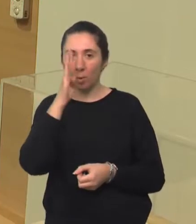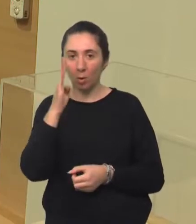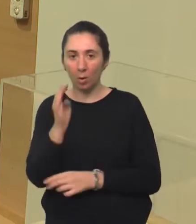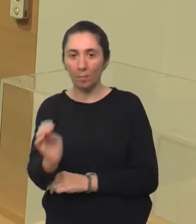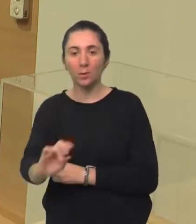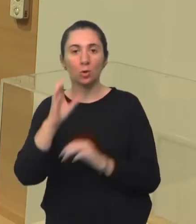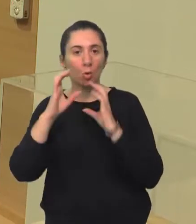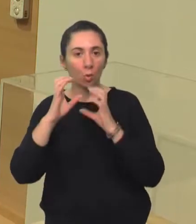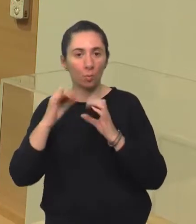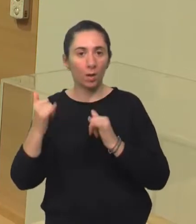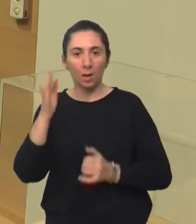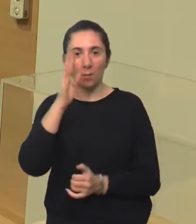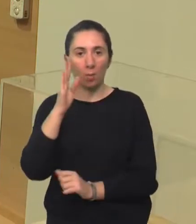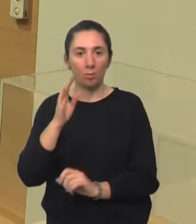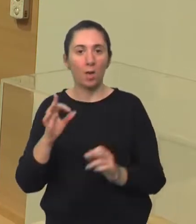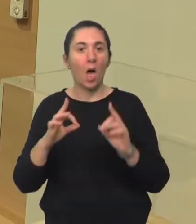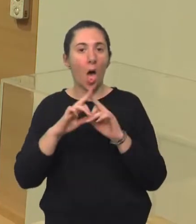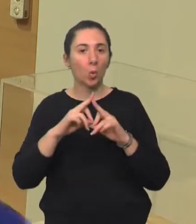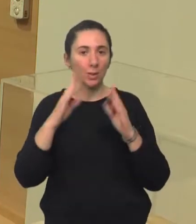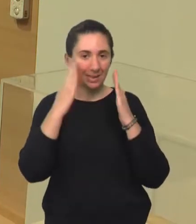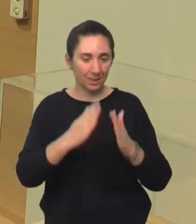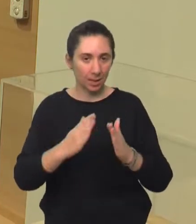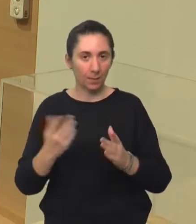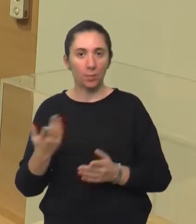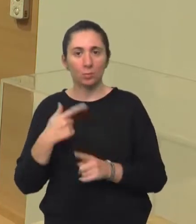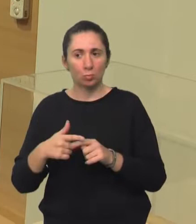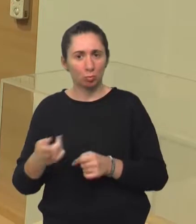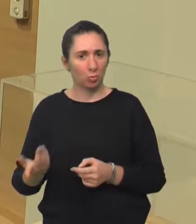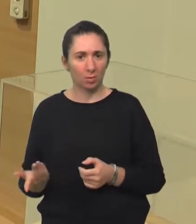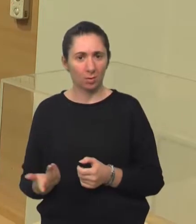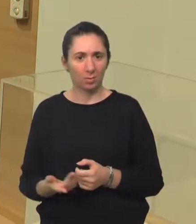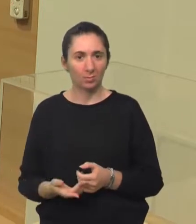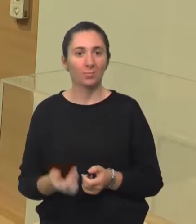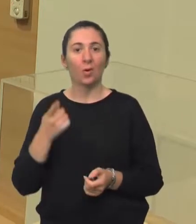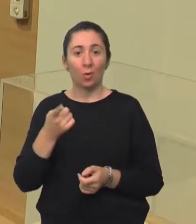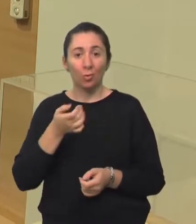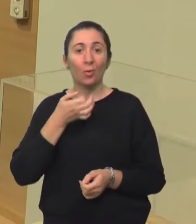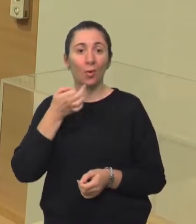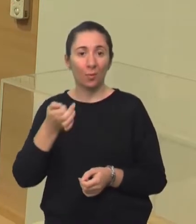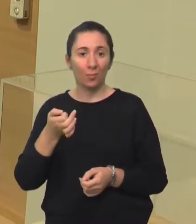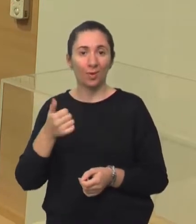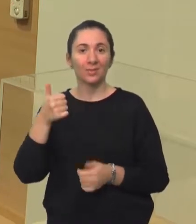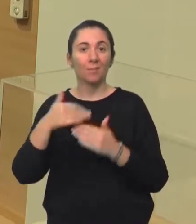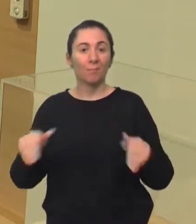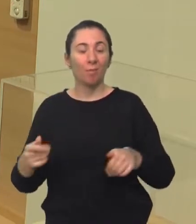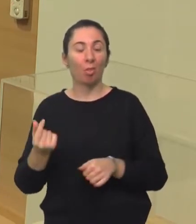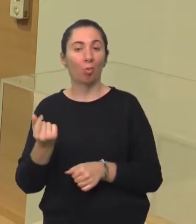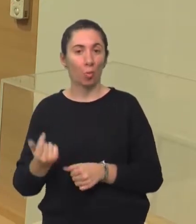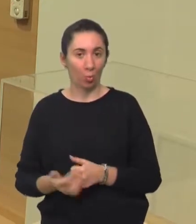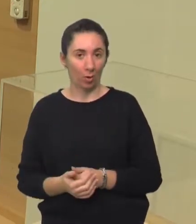komunikacije ili poremećaj za autističnog spektra. Zašto je tome tako? To je pitanje za milijon kuna.